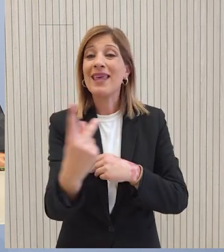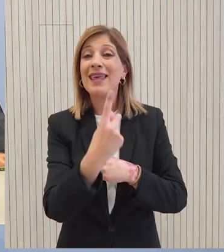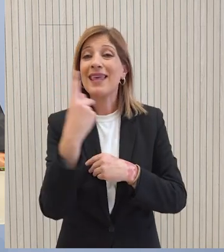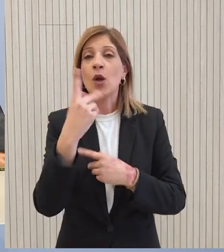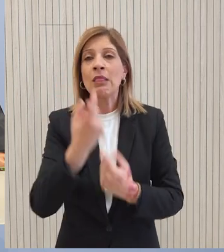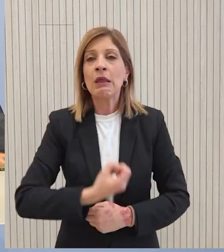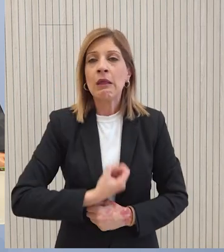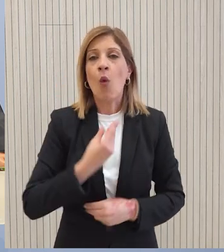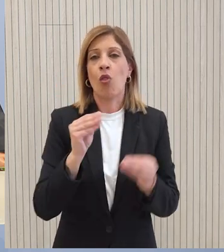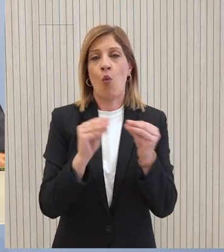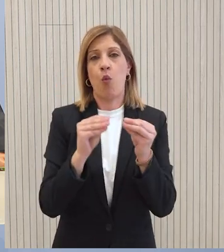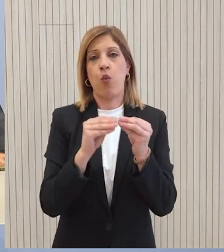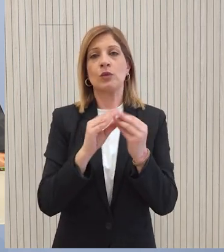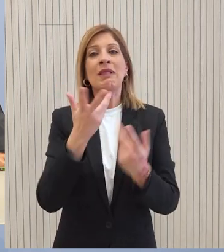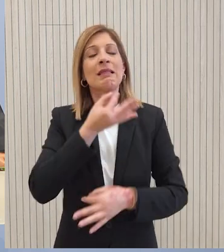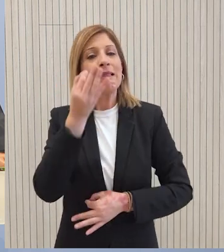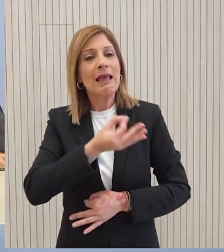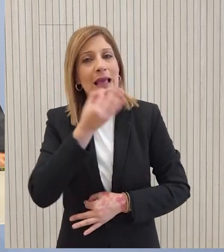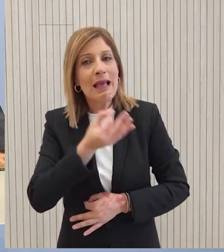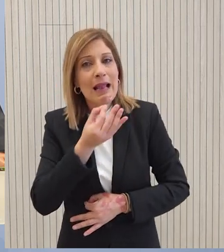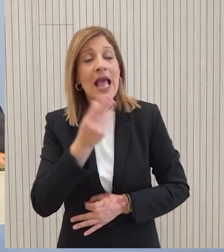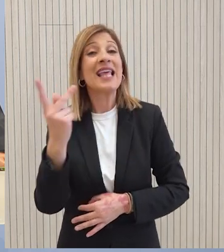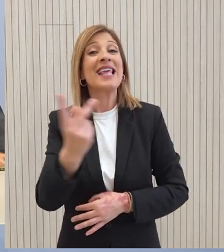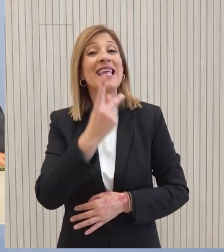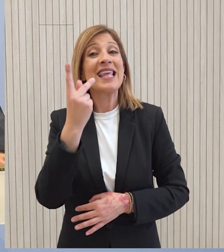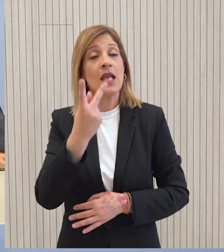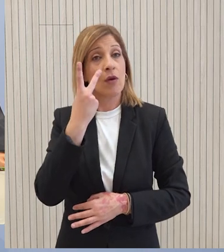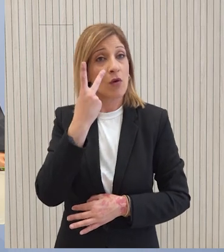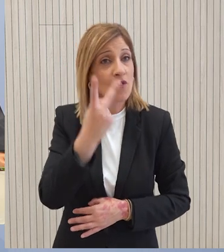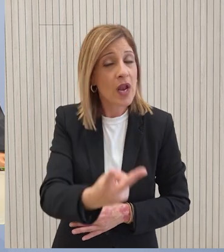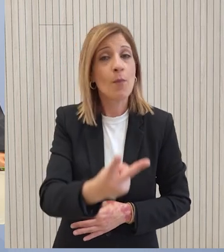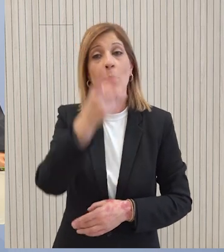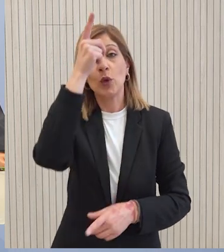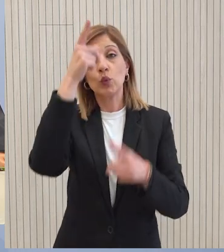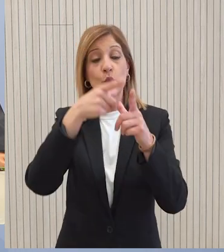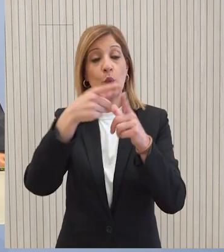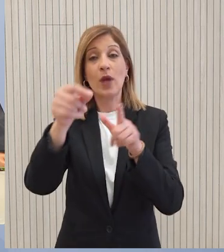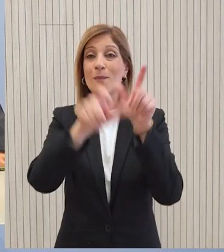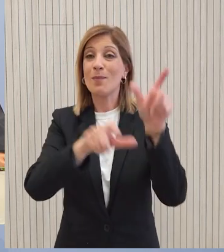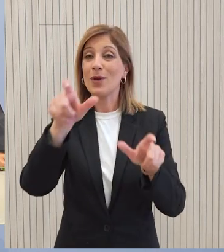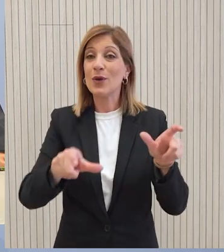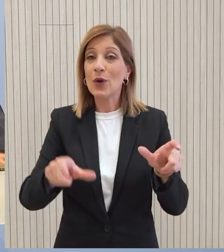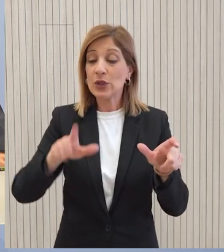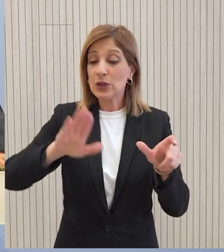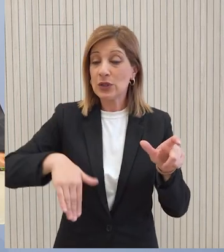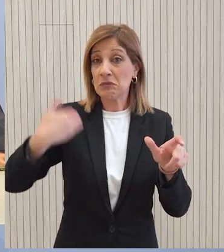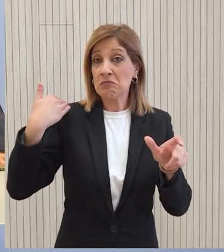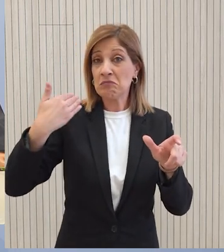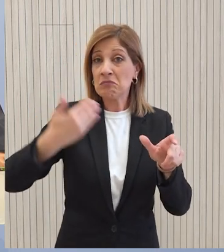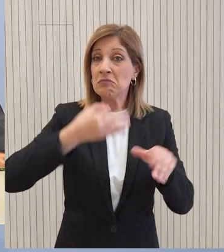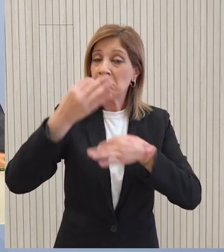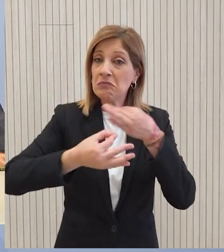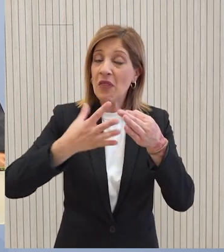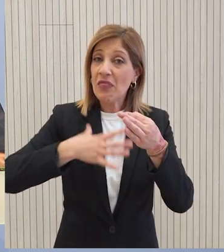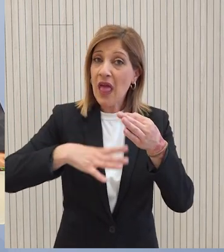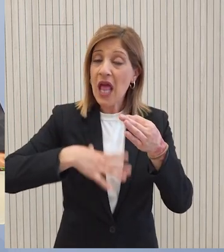νομίζω είναι σωστό Η ίδια κοινωνία το γνωρίζουμε βλέπουμε και τους τουρκοκύπρους συμπατριώτες μας το τελευταίο διάστημα πως τοποθετούνται